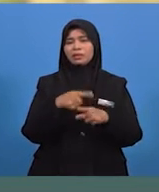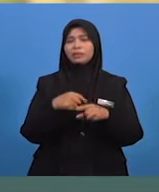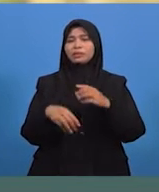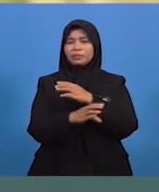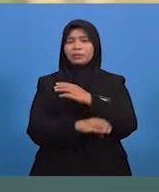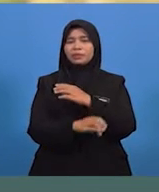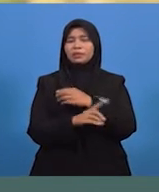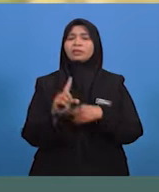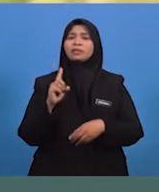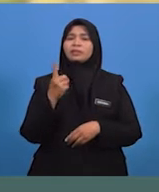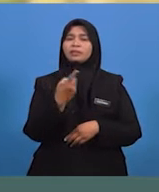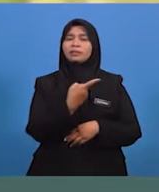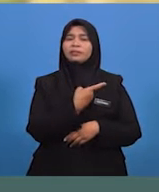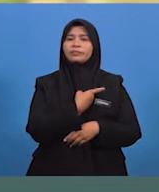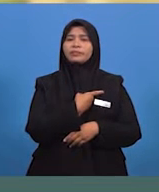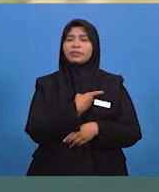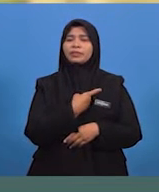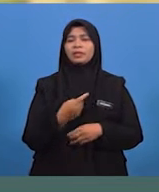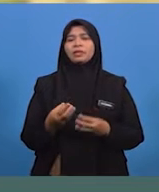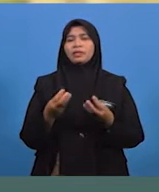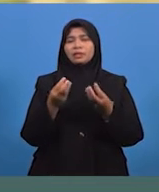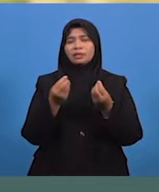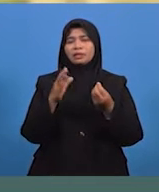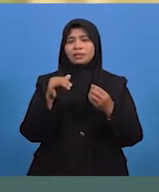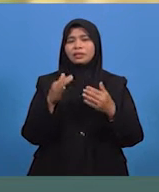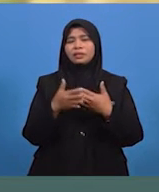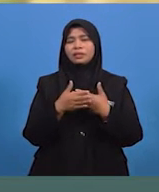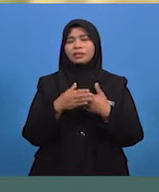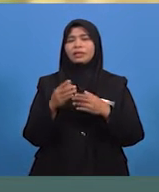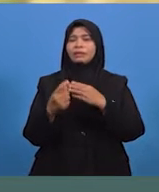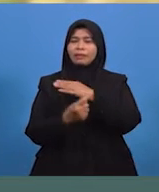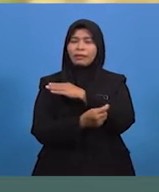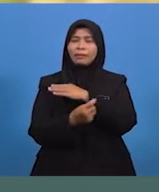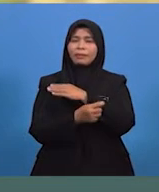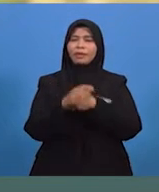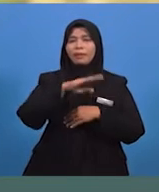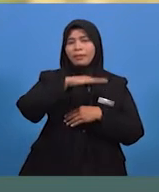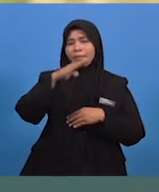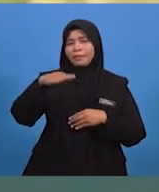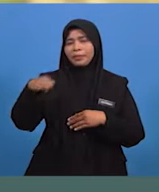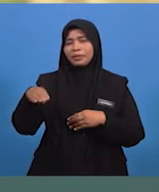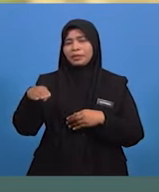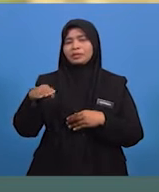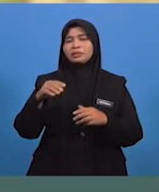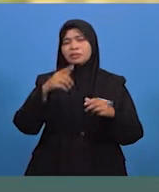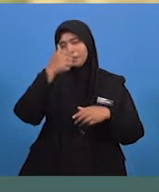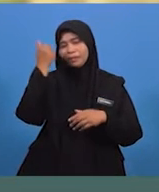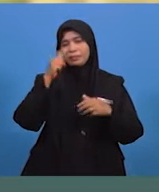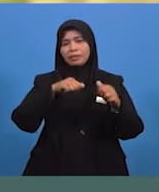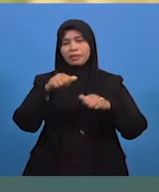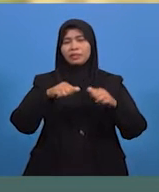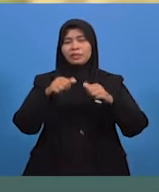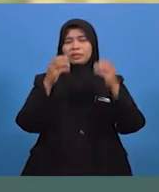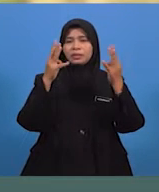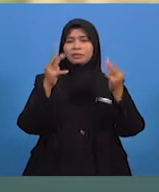Tanah yang terdedah di cerung bukit dan gunung akibat pelbagai aktiviti manusia seperti